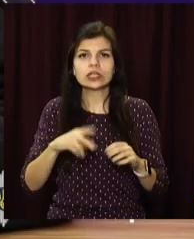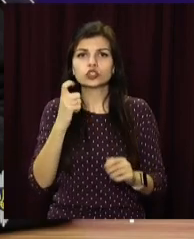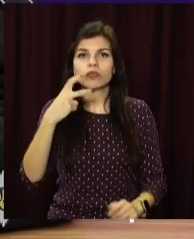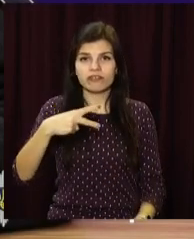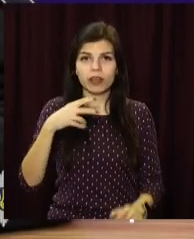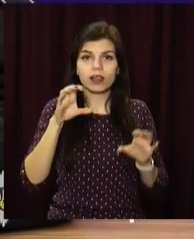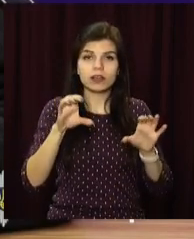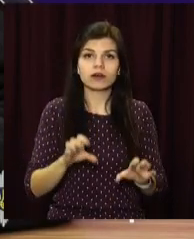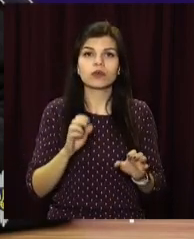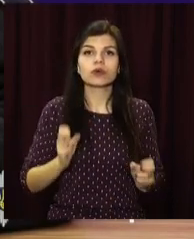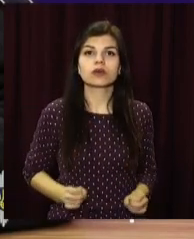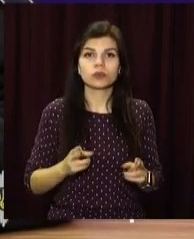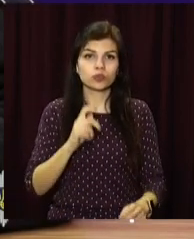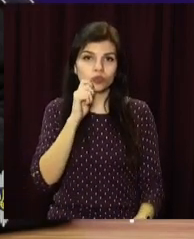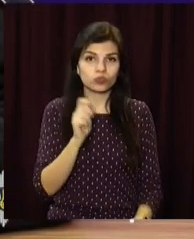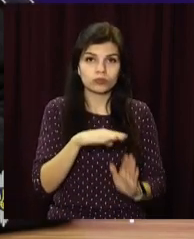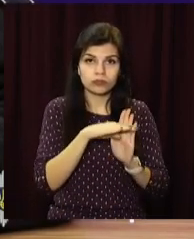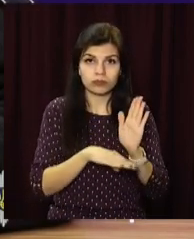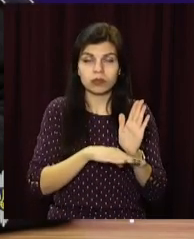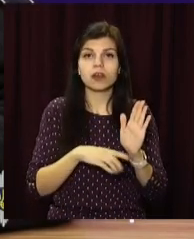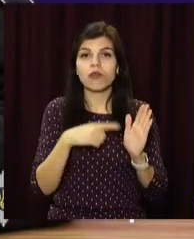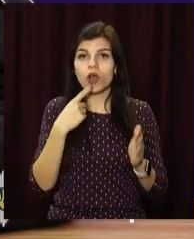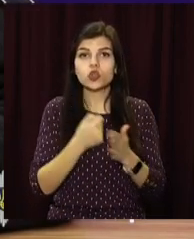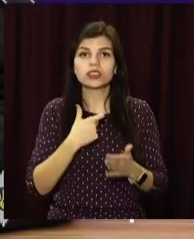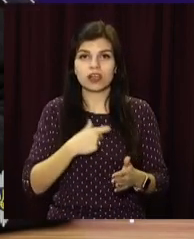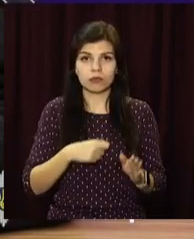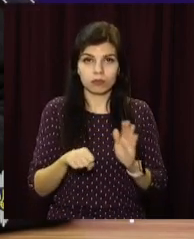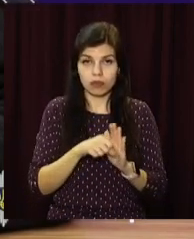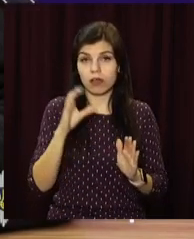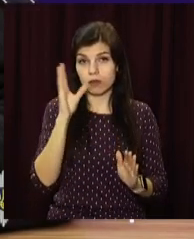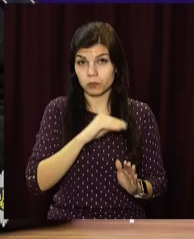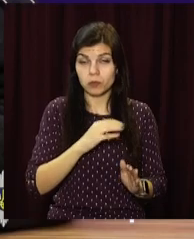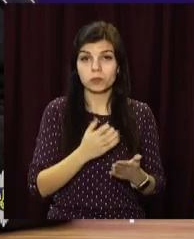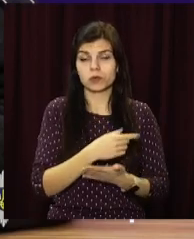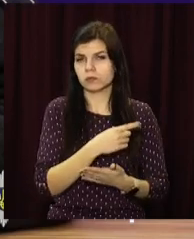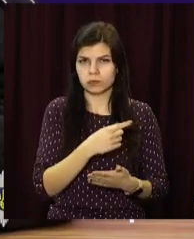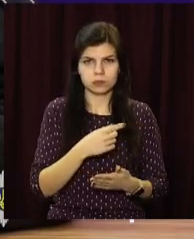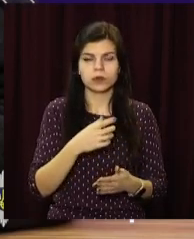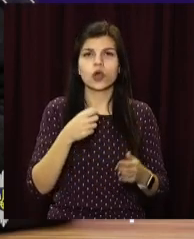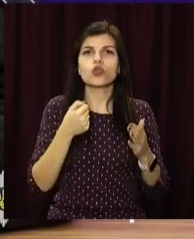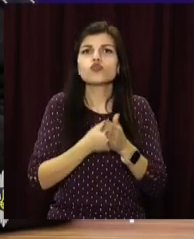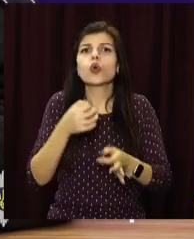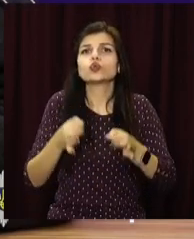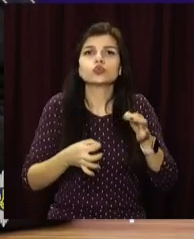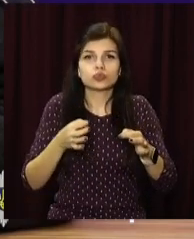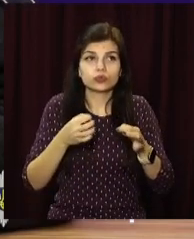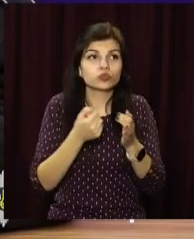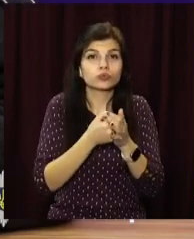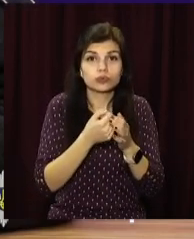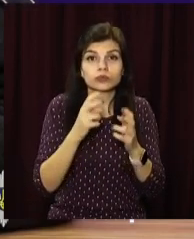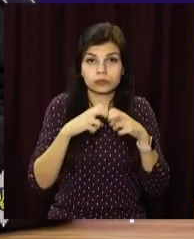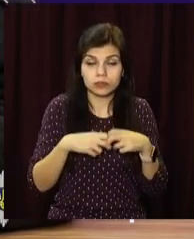Кримінального кодекса України, доведення до самогубства. Під час досудового слідства поліцейські